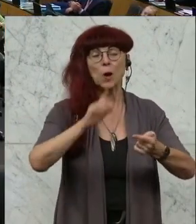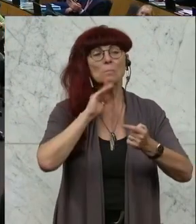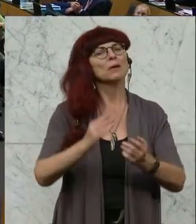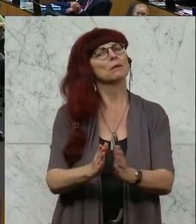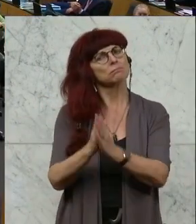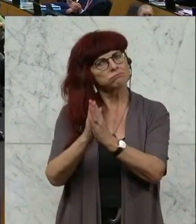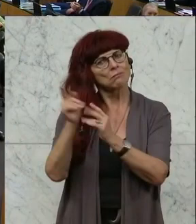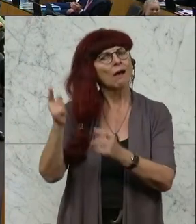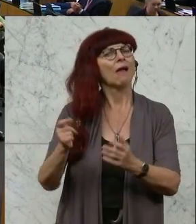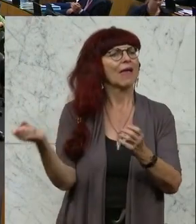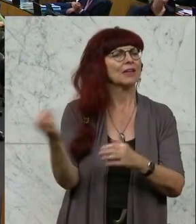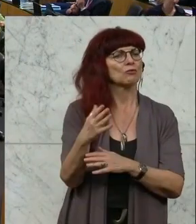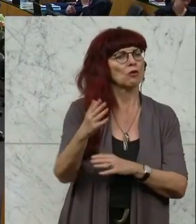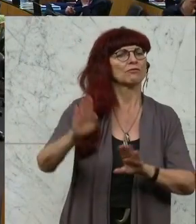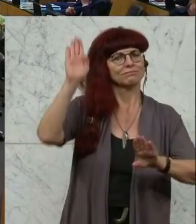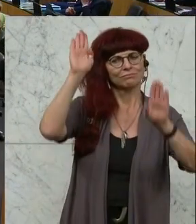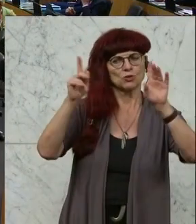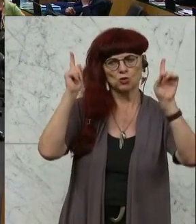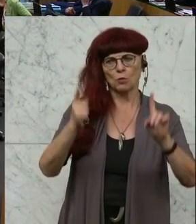Am Wort ist der Abgeordneter Kurt Ecker von der ÖVB war das.